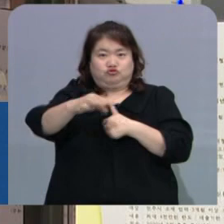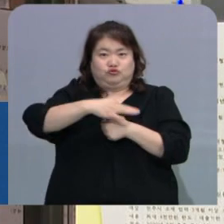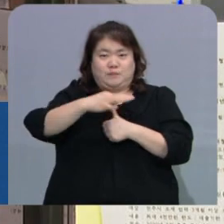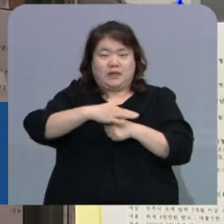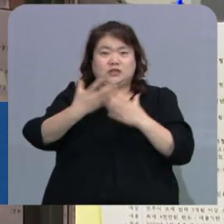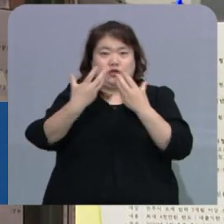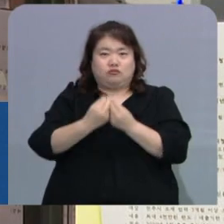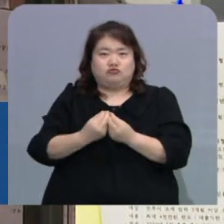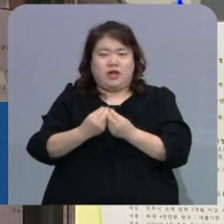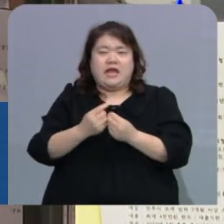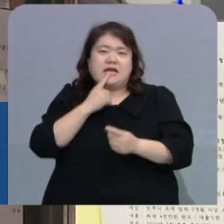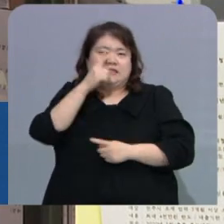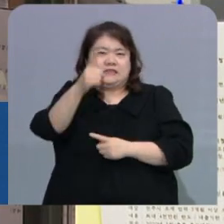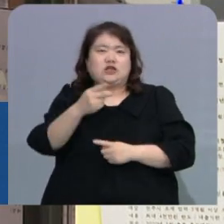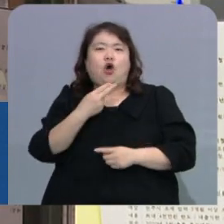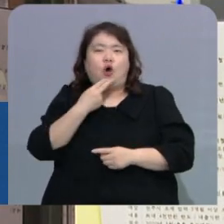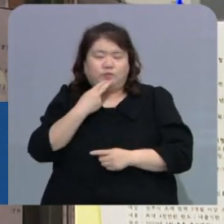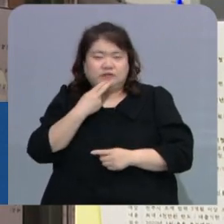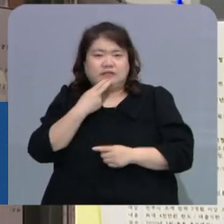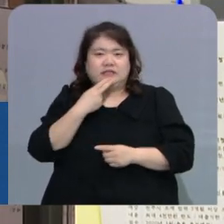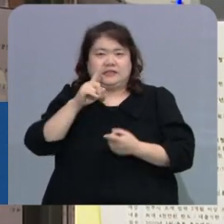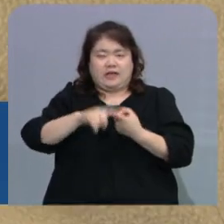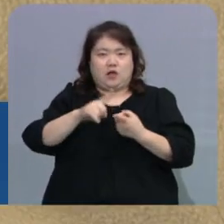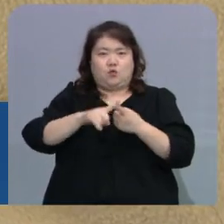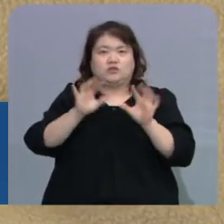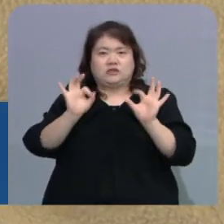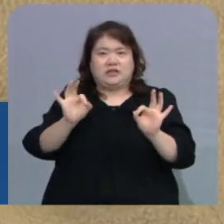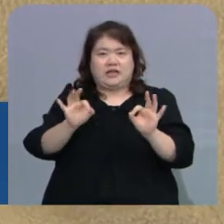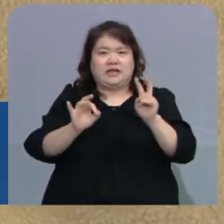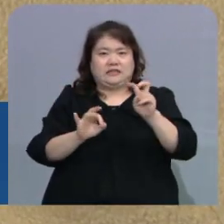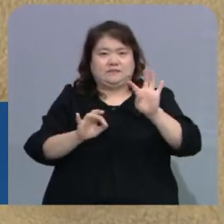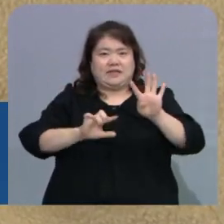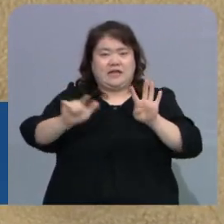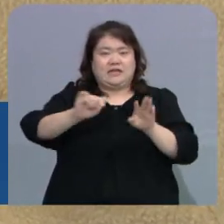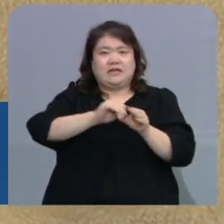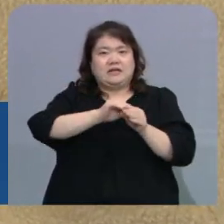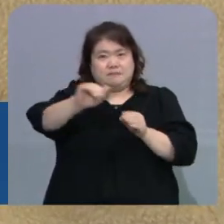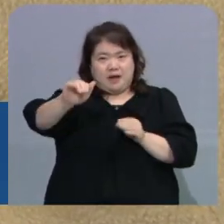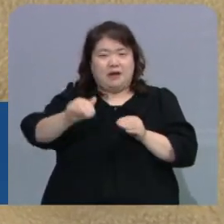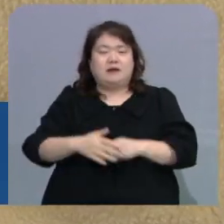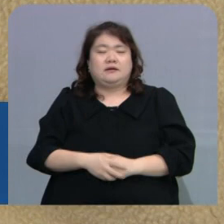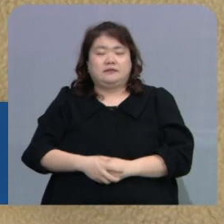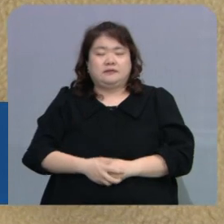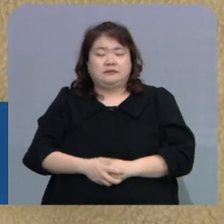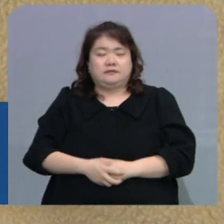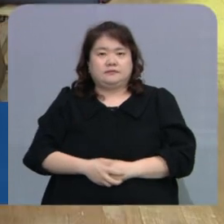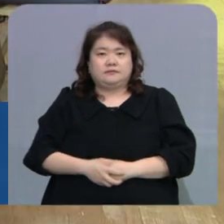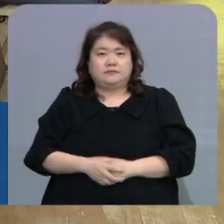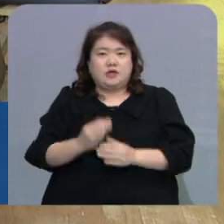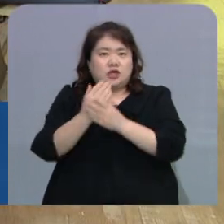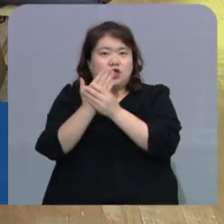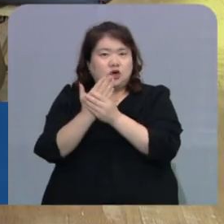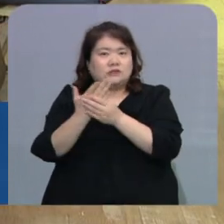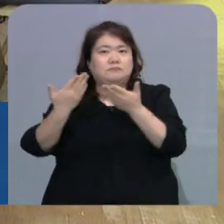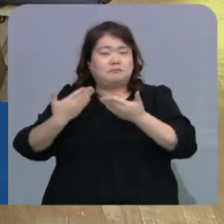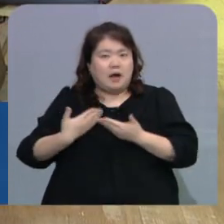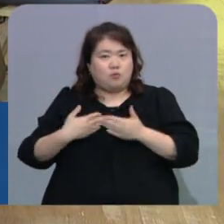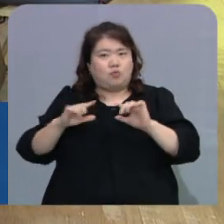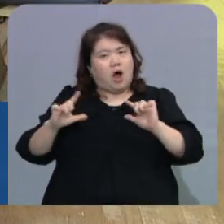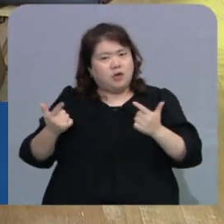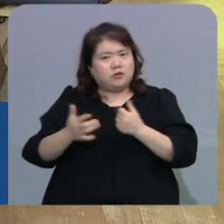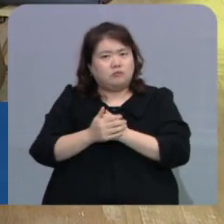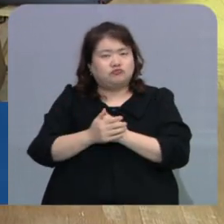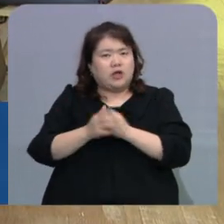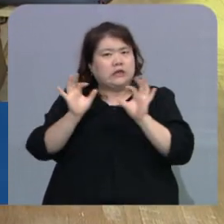경우에 별도 신청 없이 기존 계좌로 오는 24일 지원금이 지급됩니다. 현금 급여를 받고 있지 않아